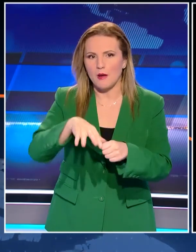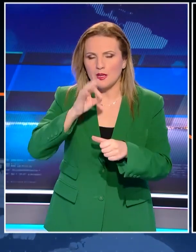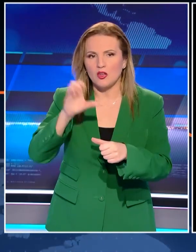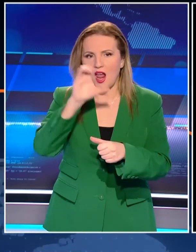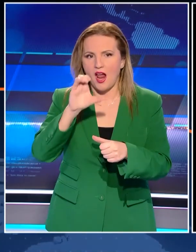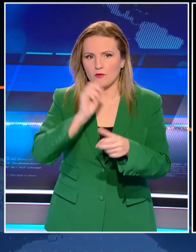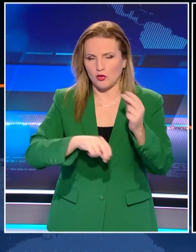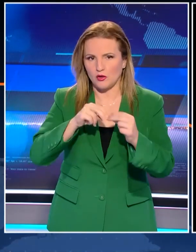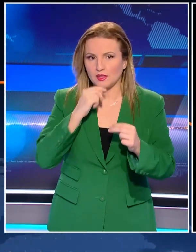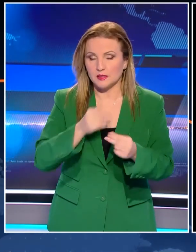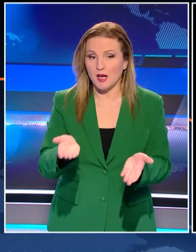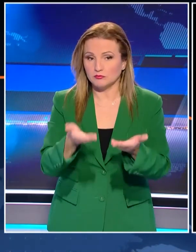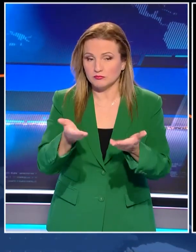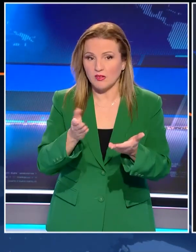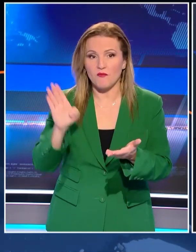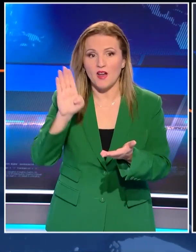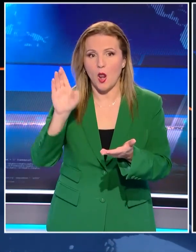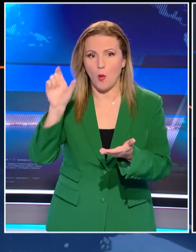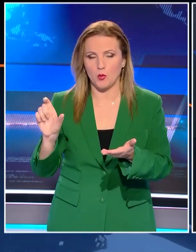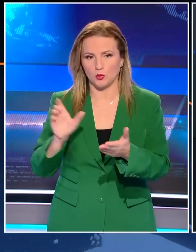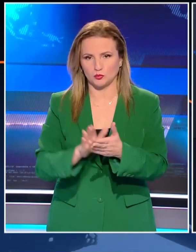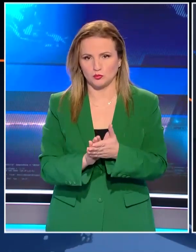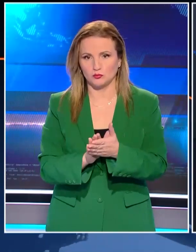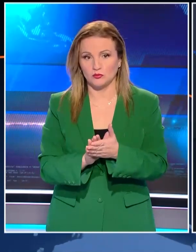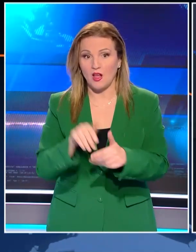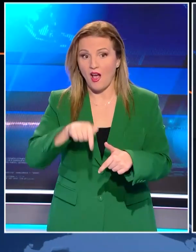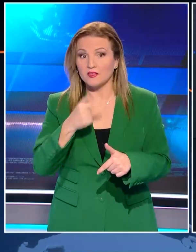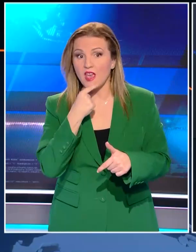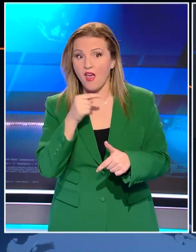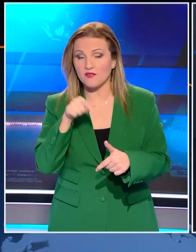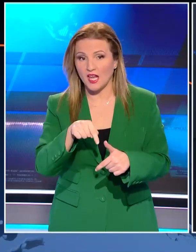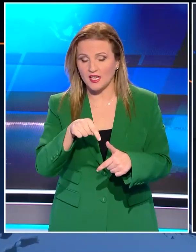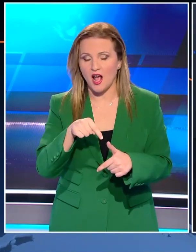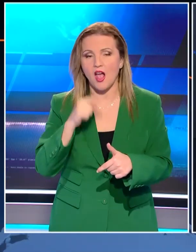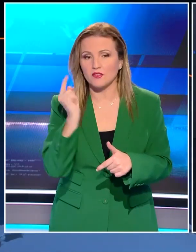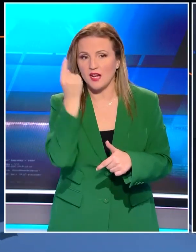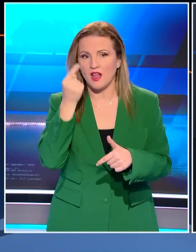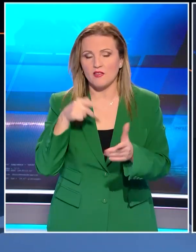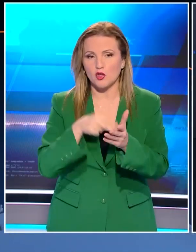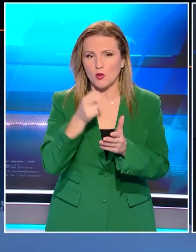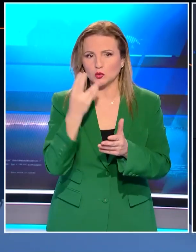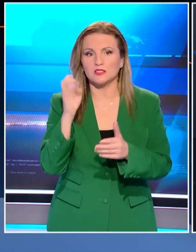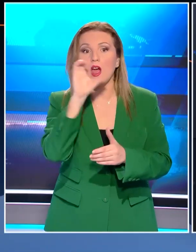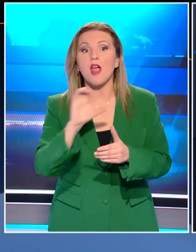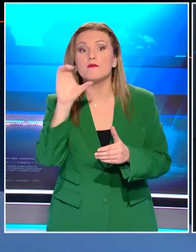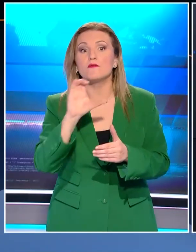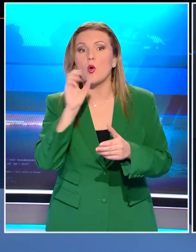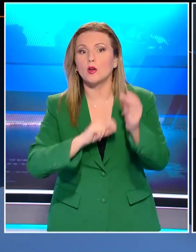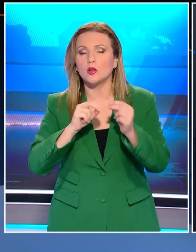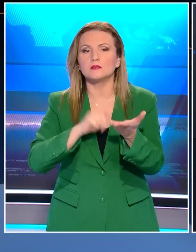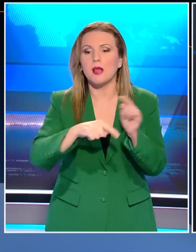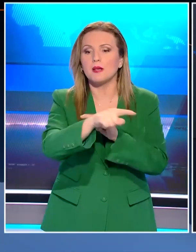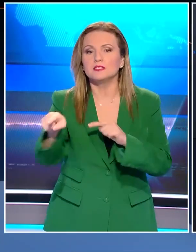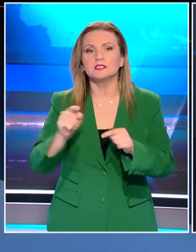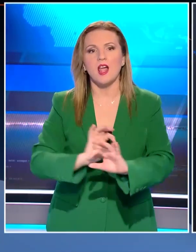ευρωεκλογές προέτρεψε τους πολίτες ο κ. Βελόπουλος. Σε αυτήν την ευκαιρία που θα δοθεί το 2024 στις ευρωεκλογές πρέπει να είστε έτοιμοι.